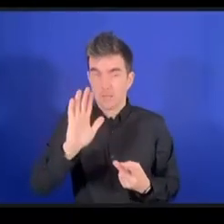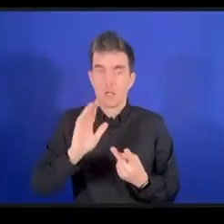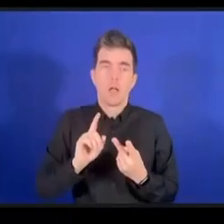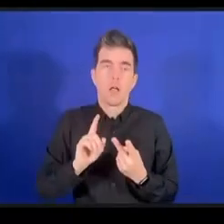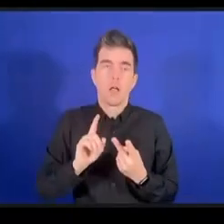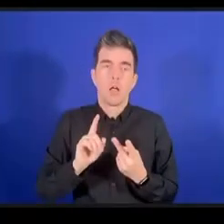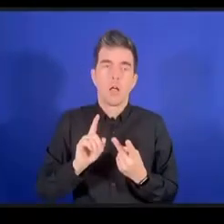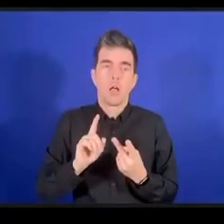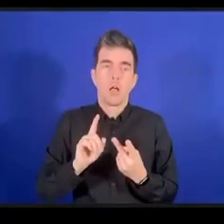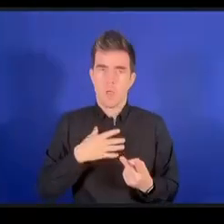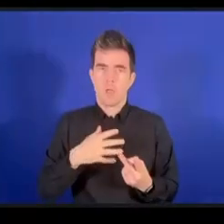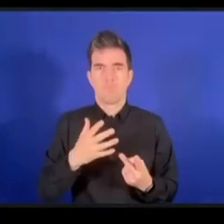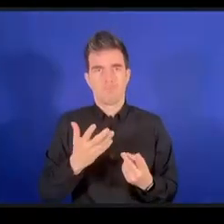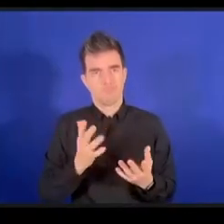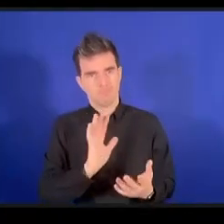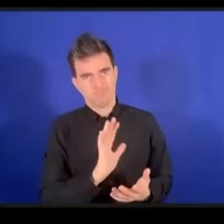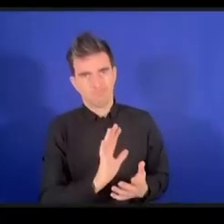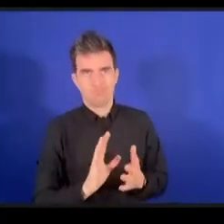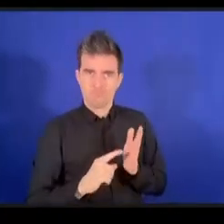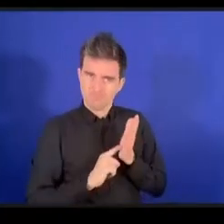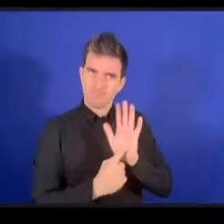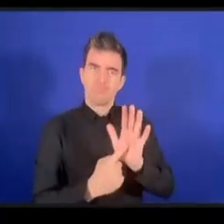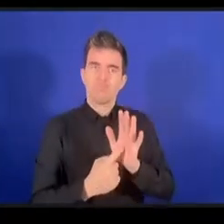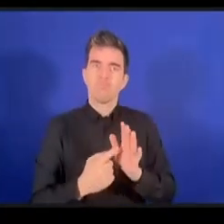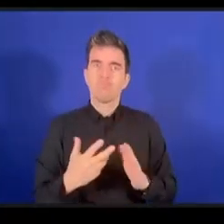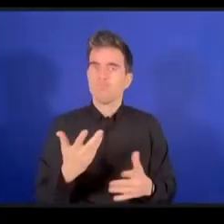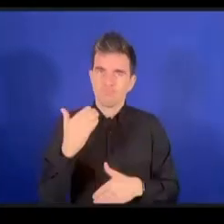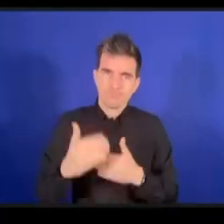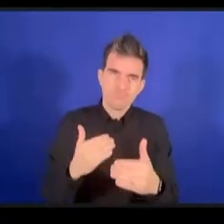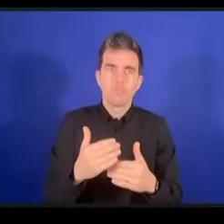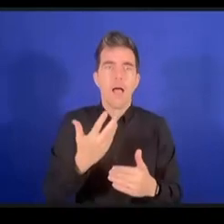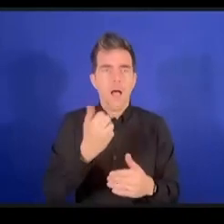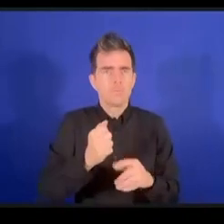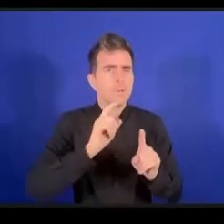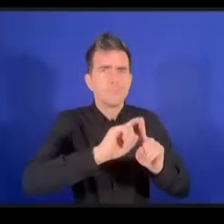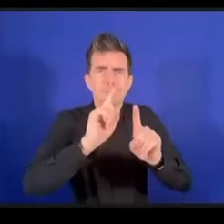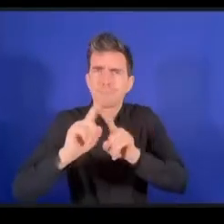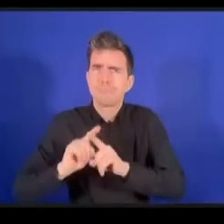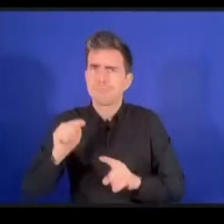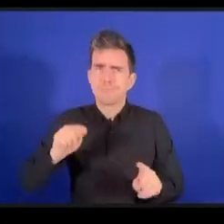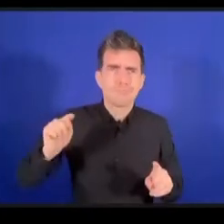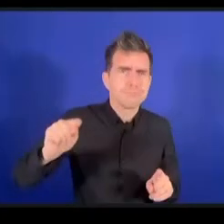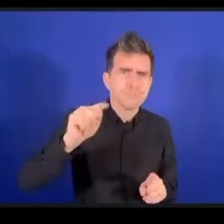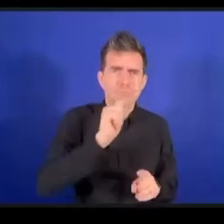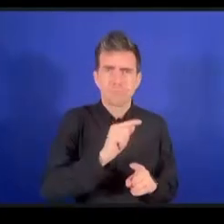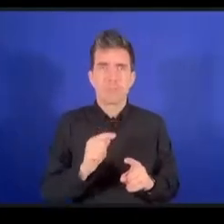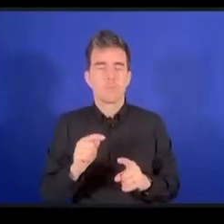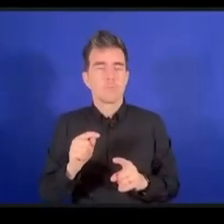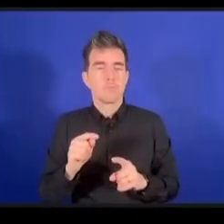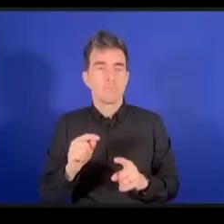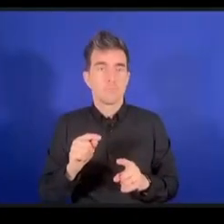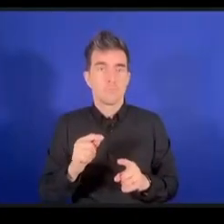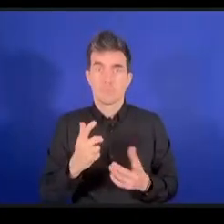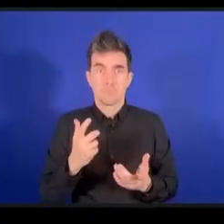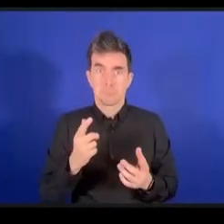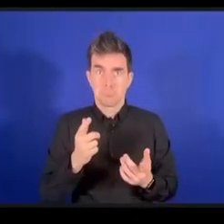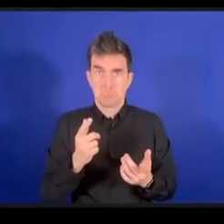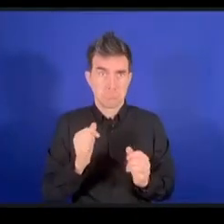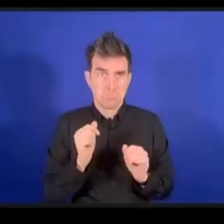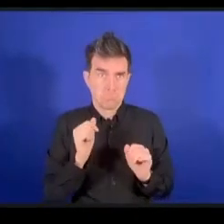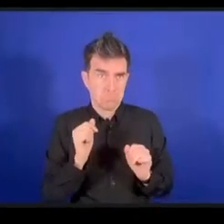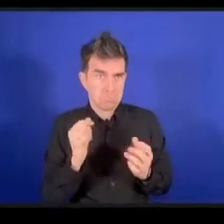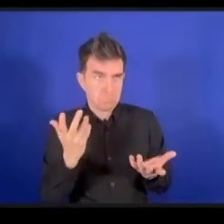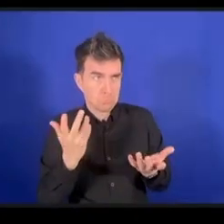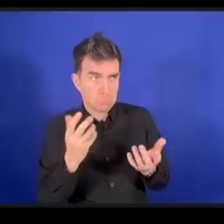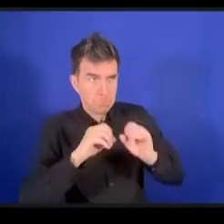النموذج حيث يجتمع فيه كافة أصباح المصلحة لا يمكن أن نفكر إذا لم